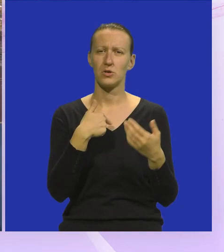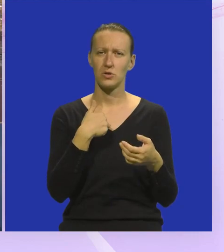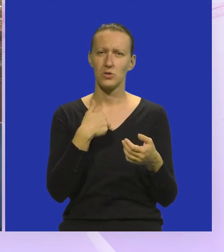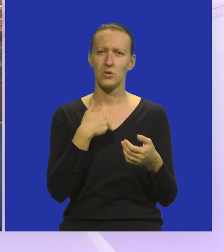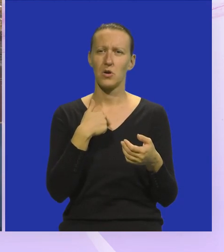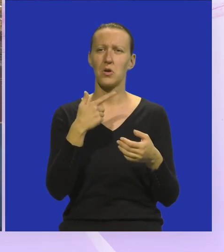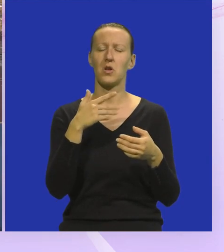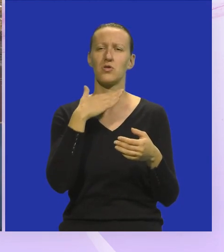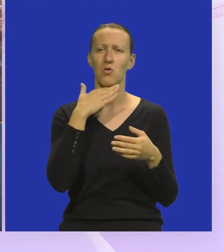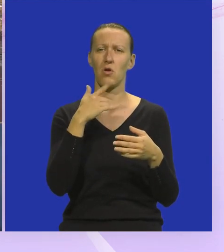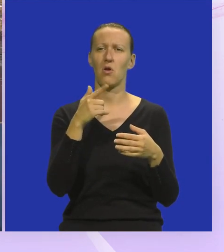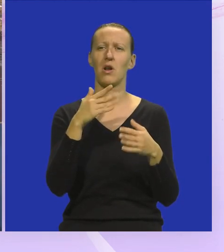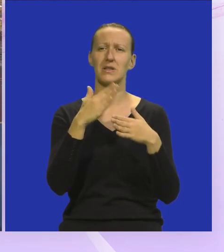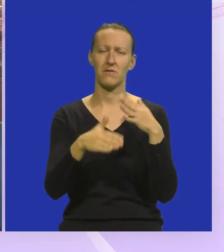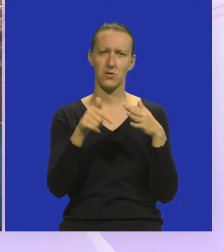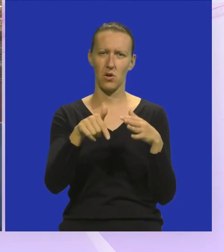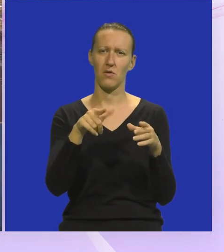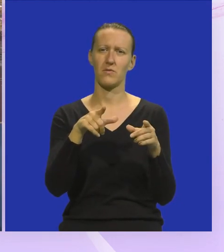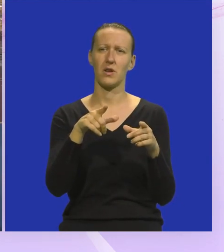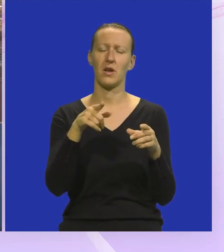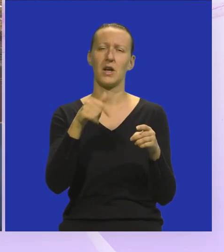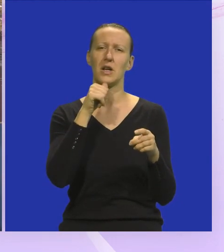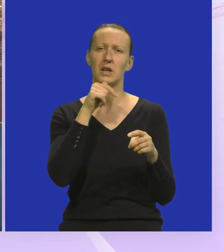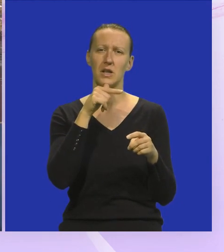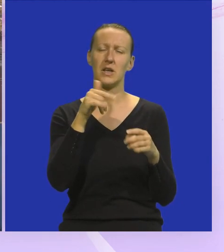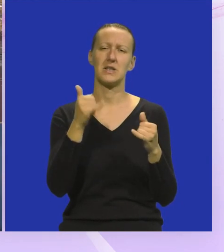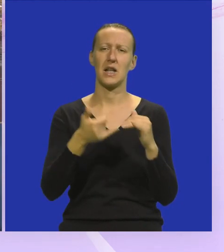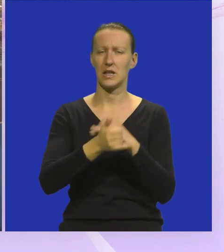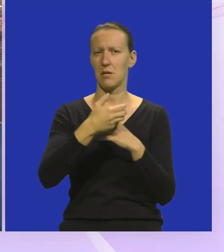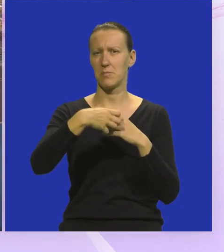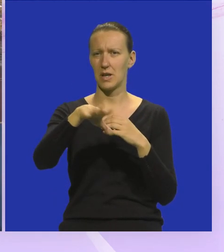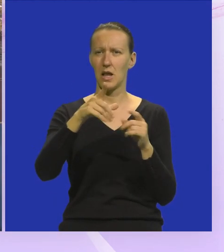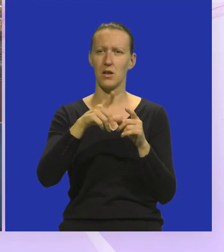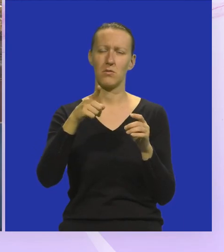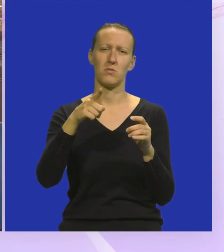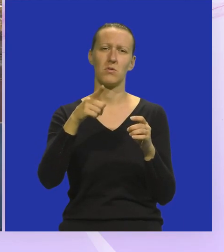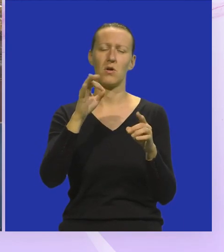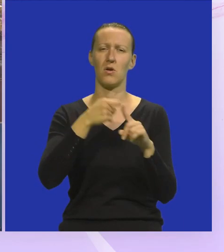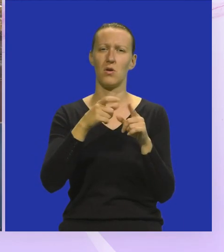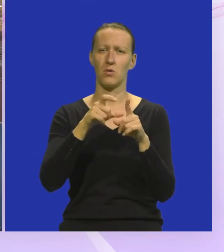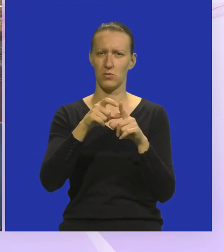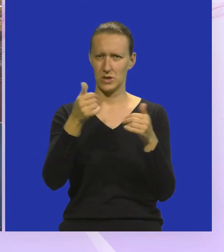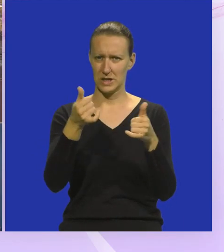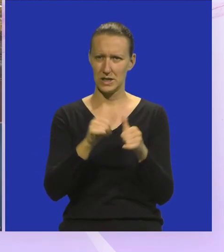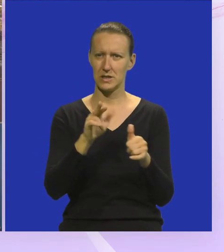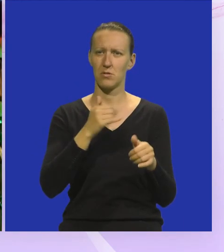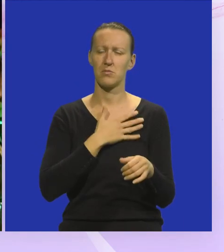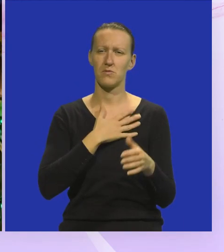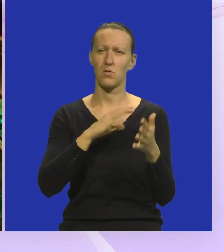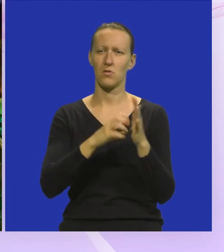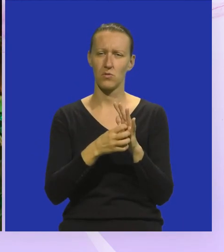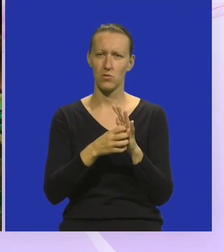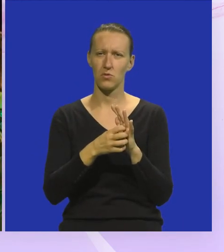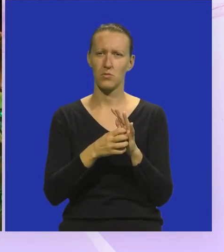klasične škole sam završio ovdje evo I sad idem dalje u okud Istra I imam svoj